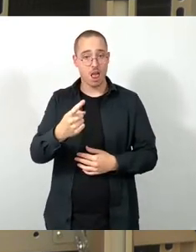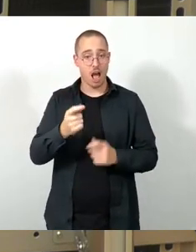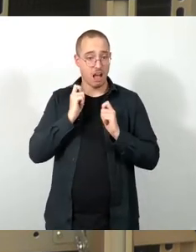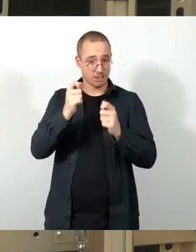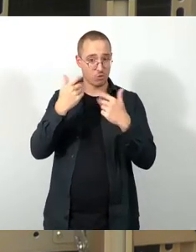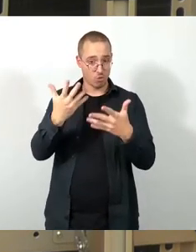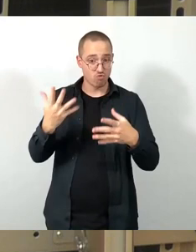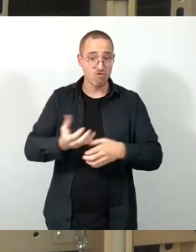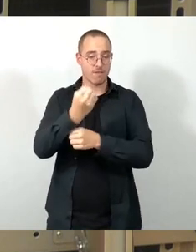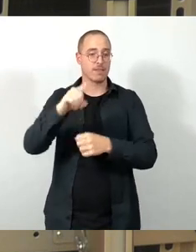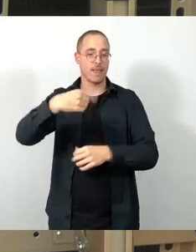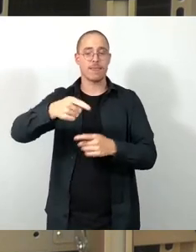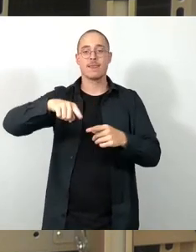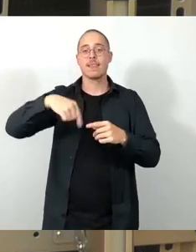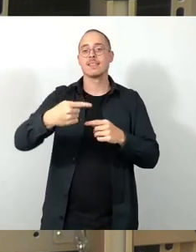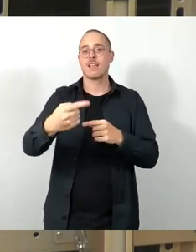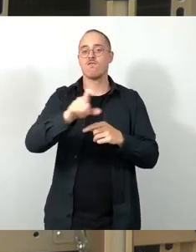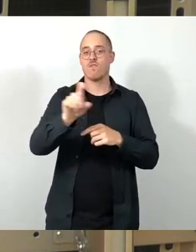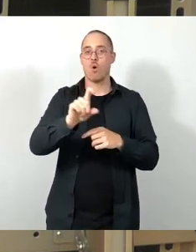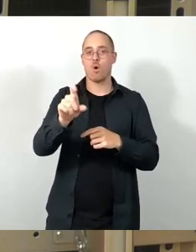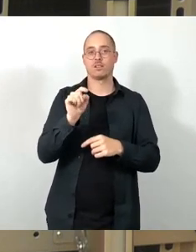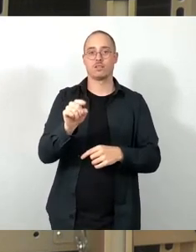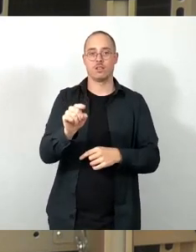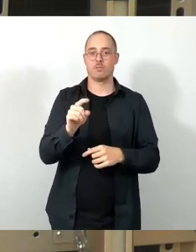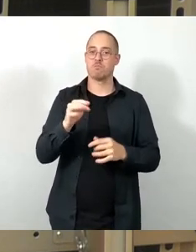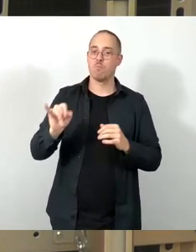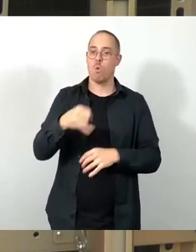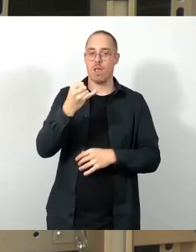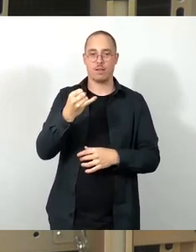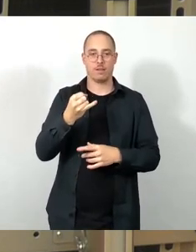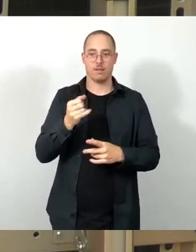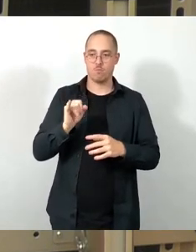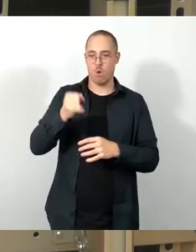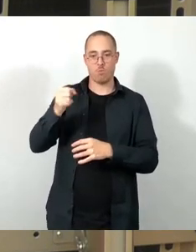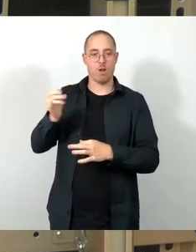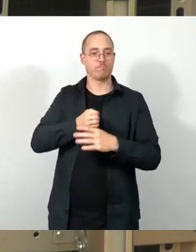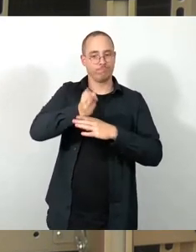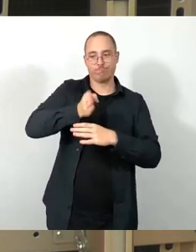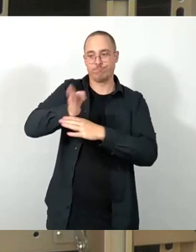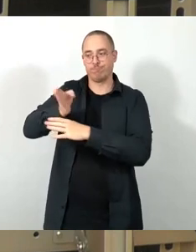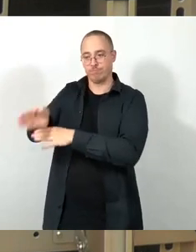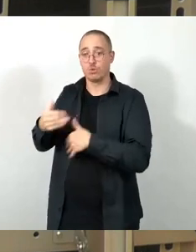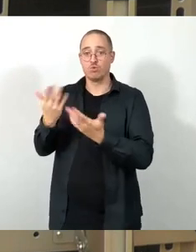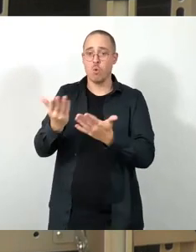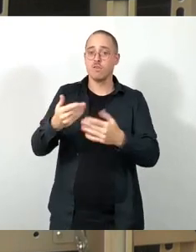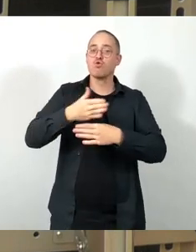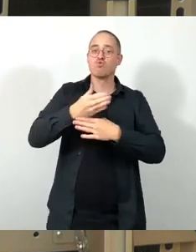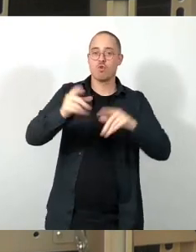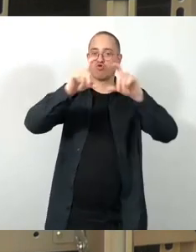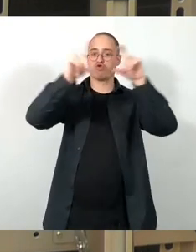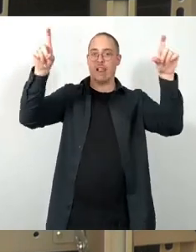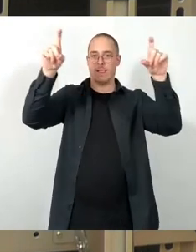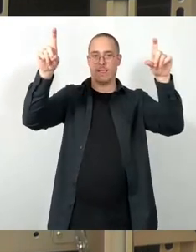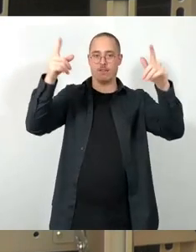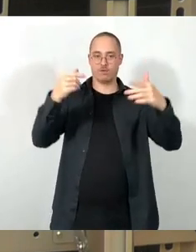zu den mit viel Engagement vor Ort getragenen Projekten und bringen Sie gleich das Schild für die Tür mit, geschlossen durch Antrag